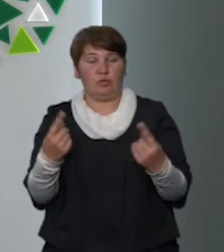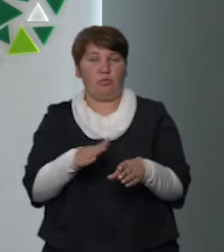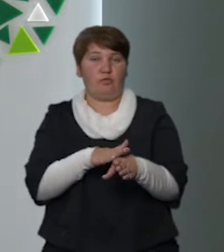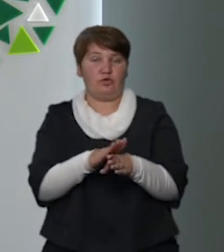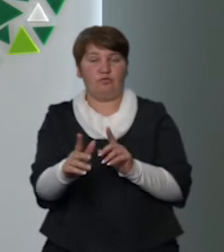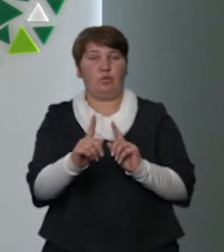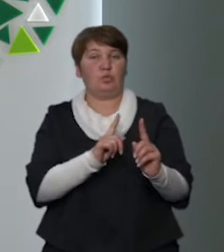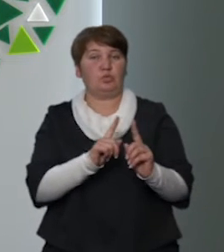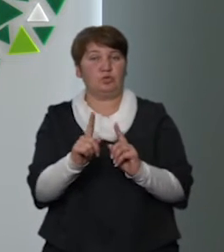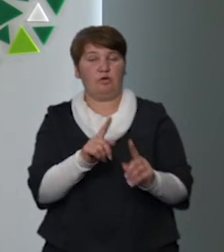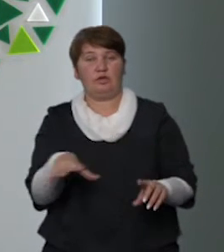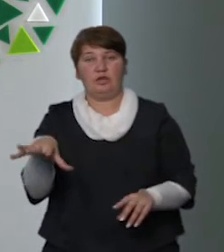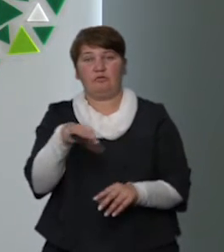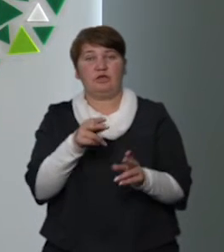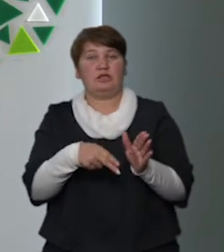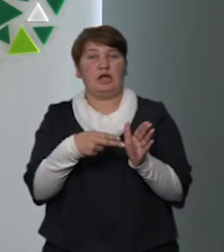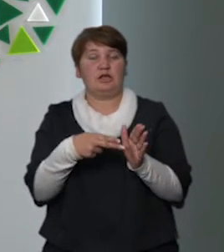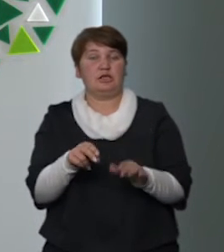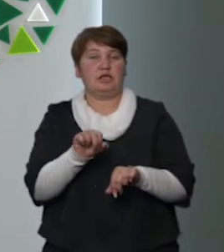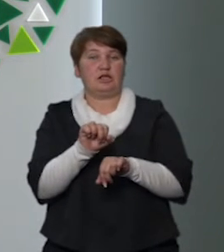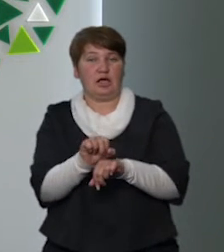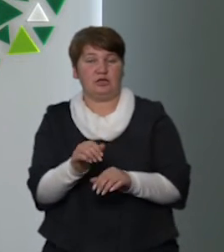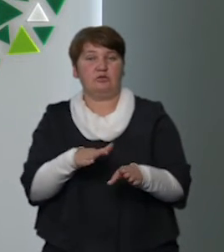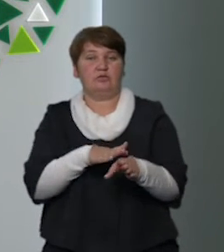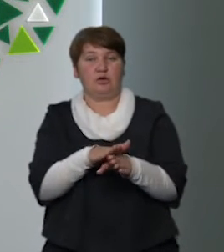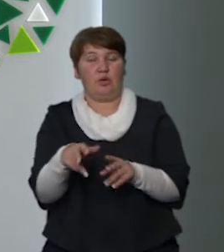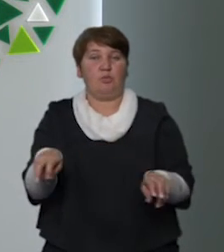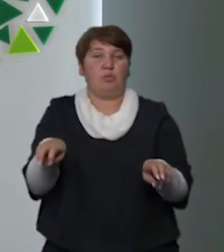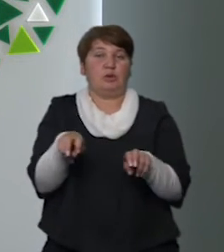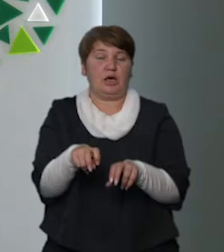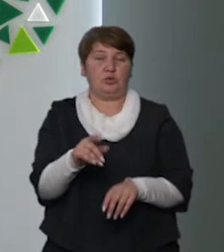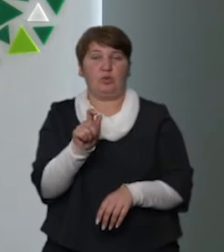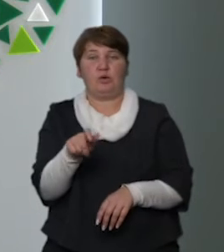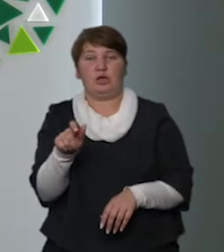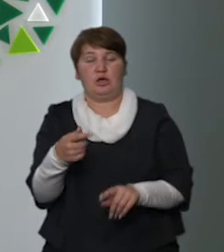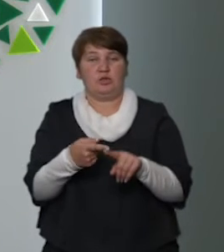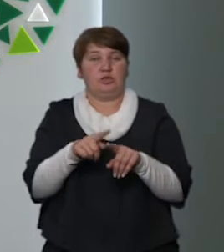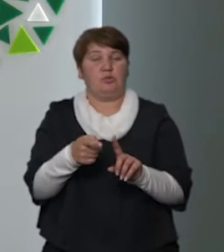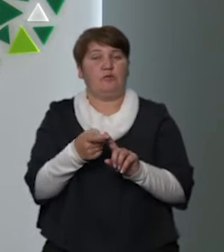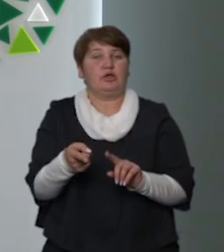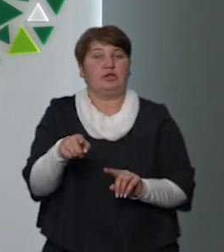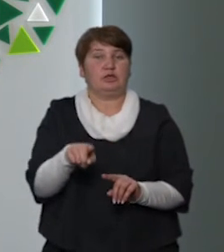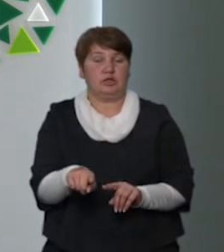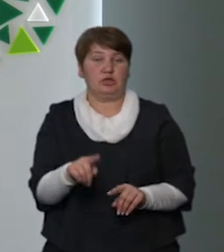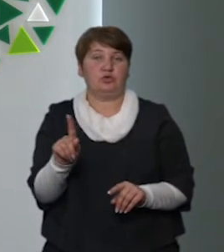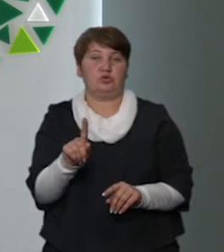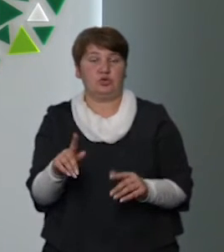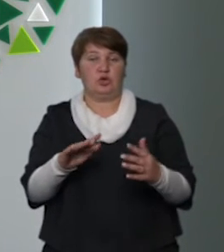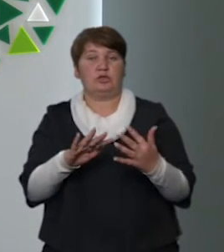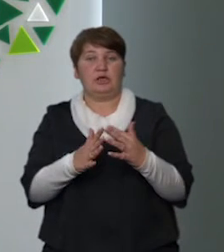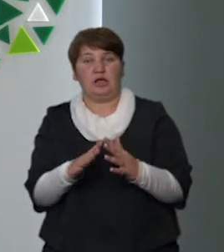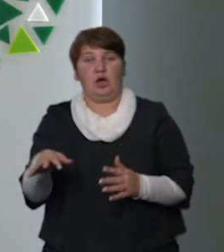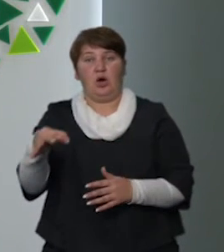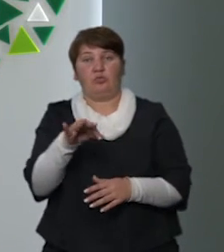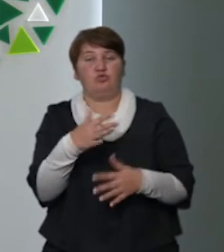курсування. На всіх залізничних станціях здійснюватимуть посадку пасажирів. Це пов'язано і з тим, що населені пункти області вже